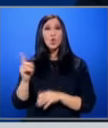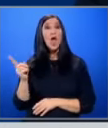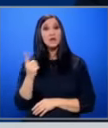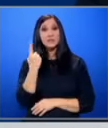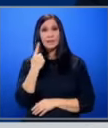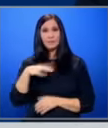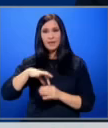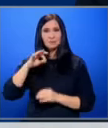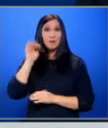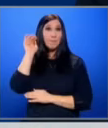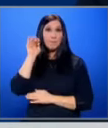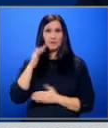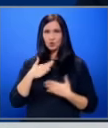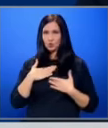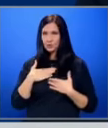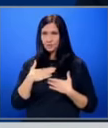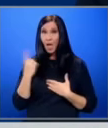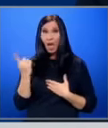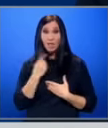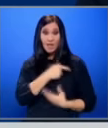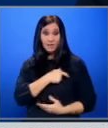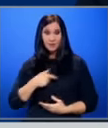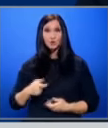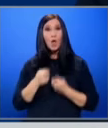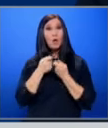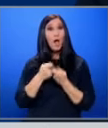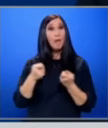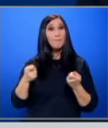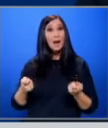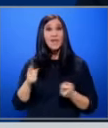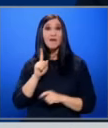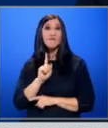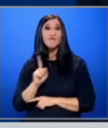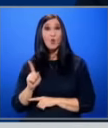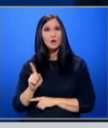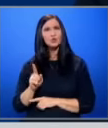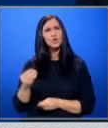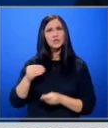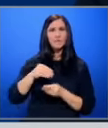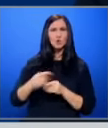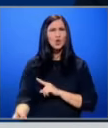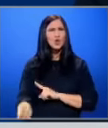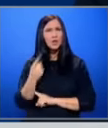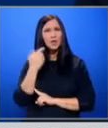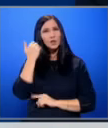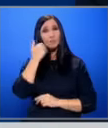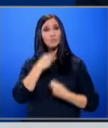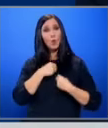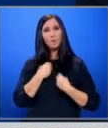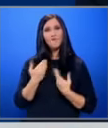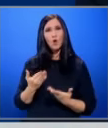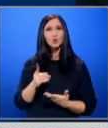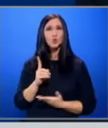да избира бъдещето си. Една национална кампания, в която ще се включат хиляди доброволци,